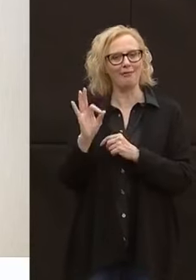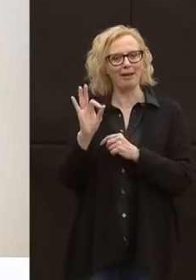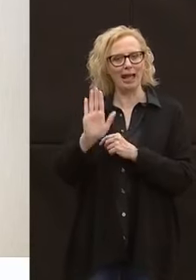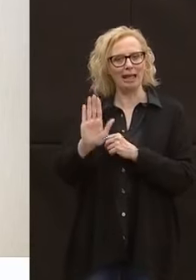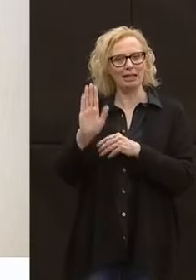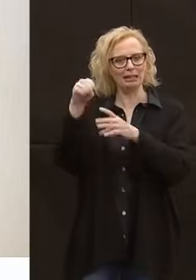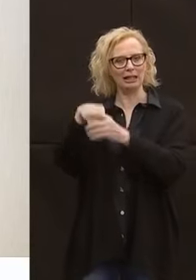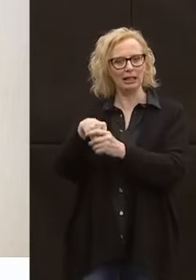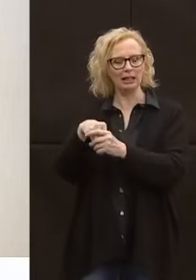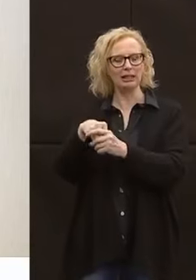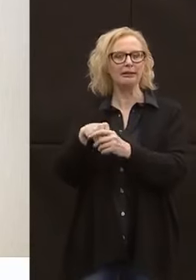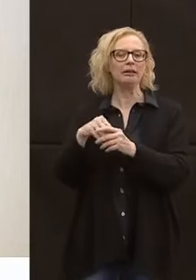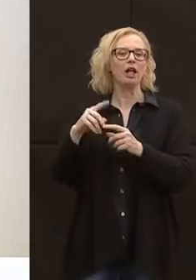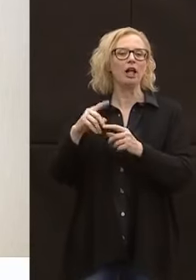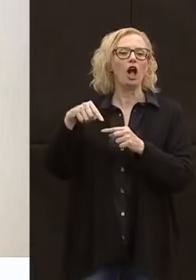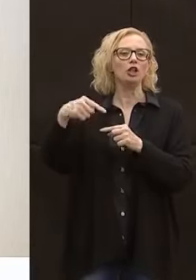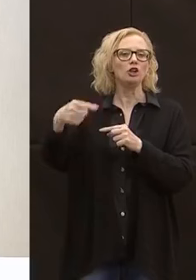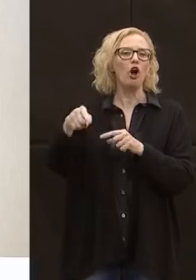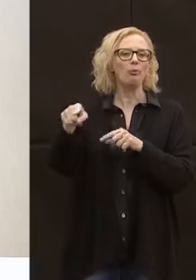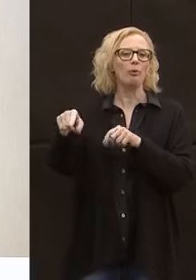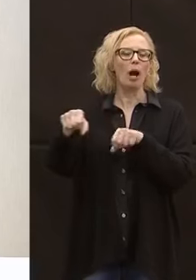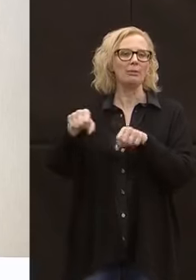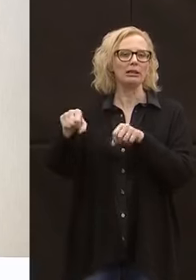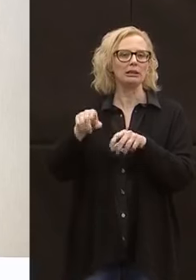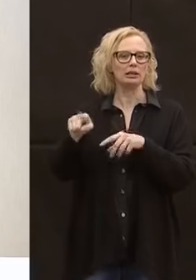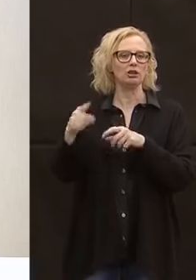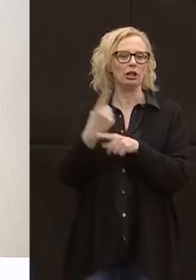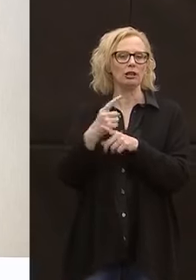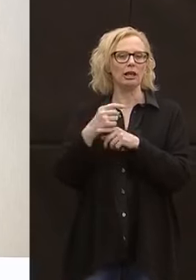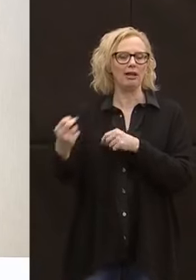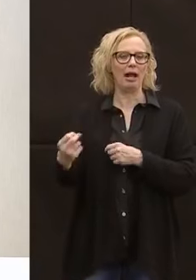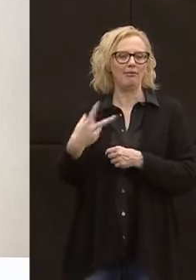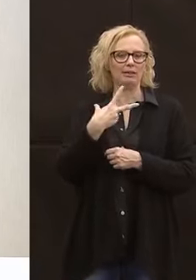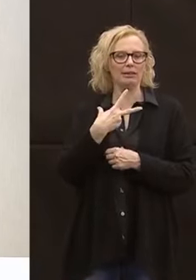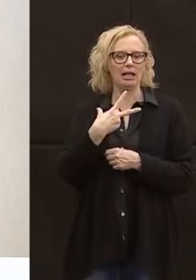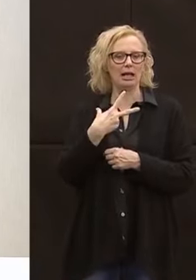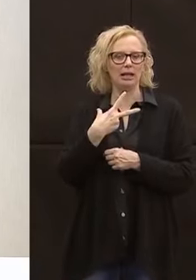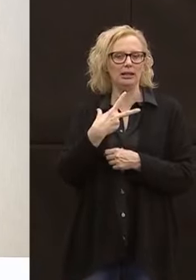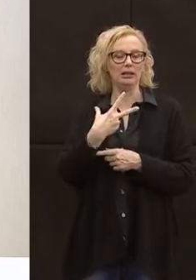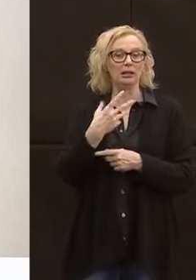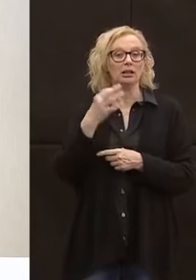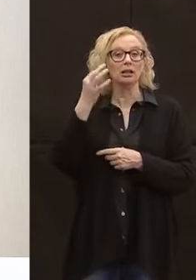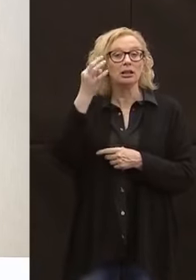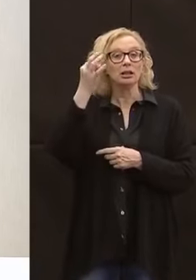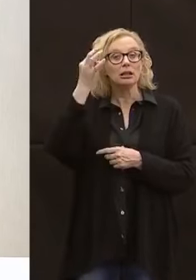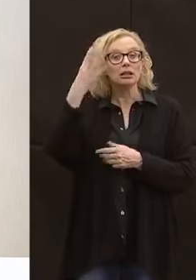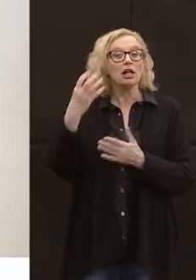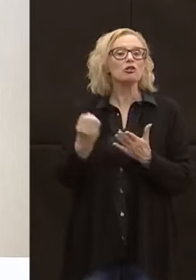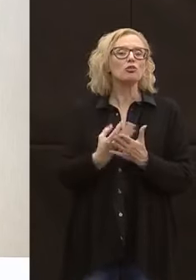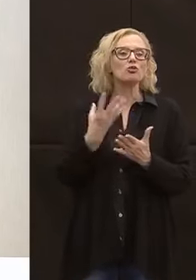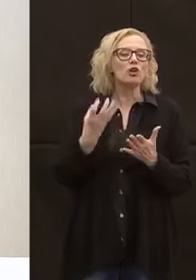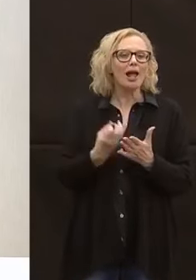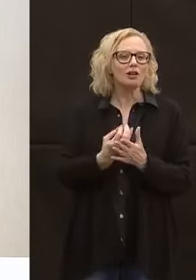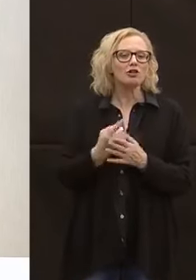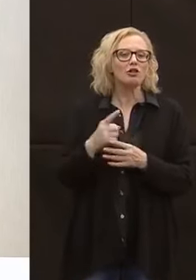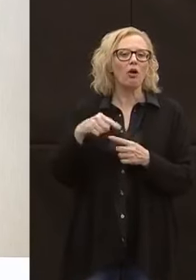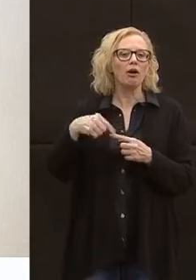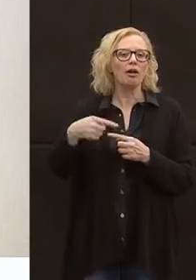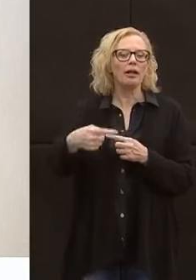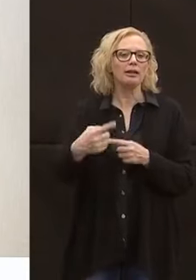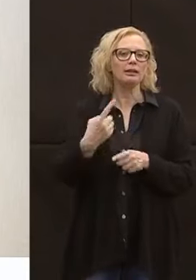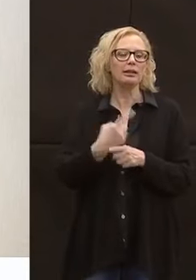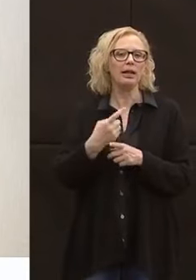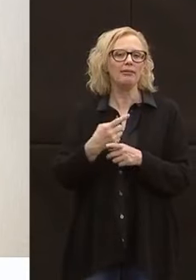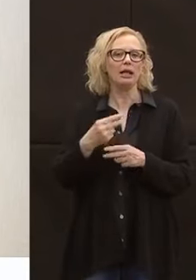all'ospedale di Feltre, avviene da quell'amministrazione che ci comunica. Quindi sicuramente se questo è avvenuto ci verrà fornito il dato